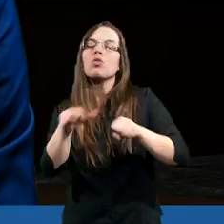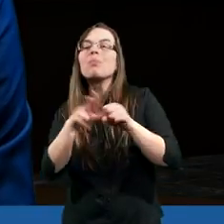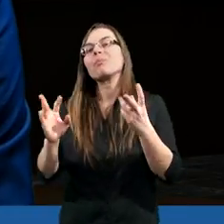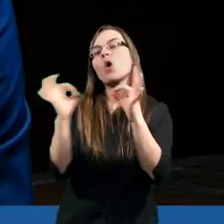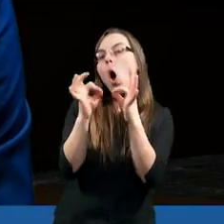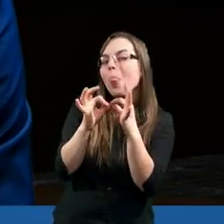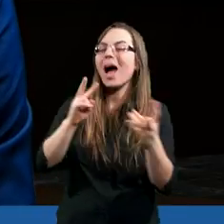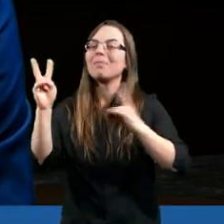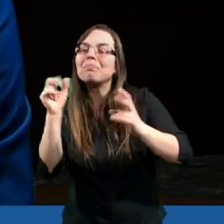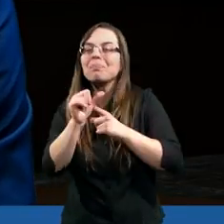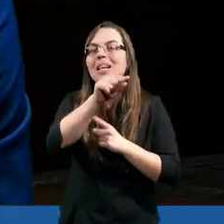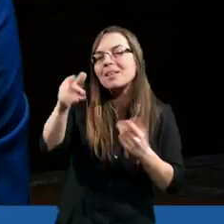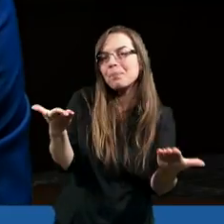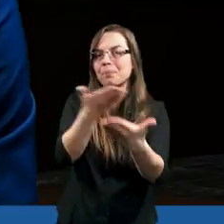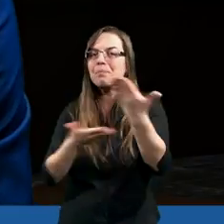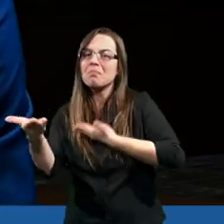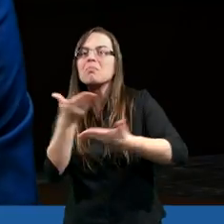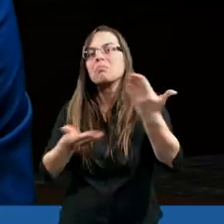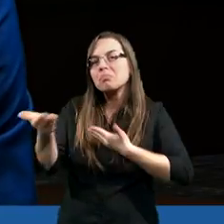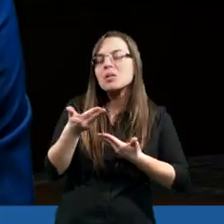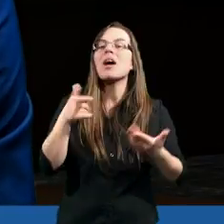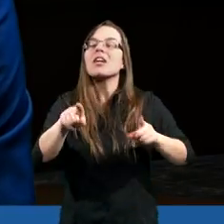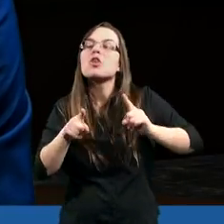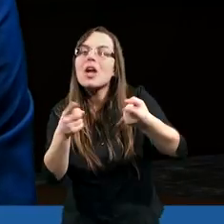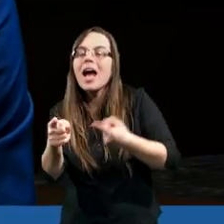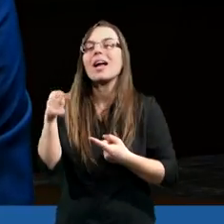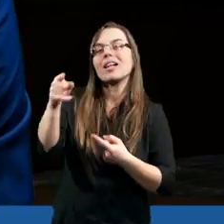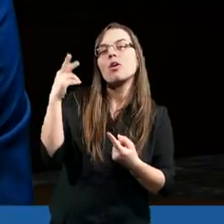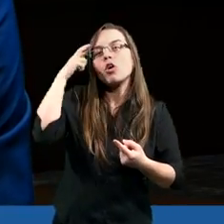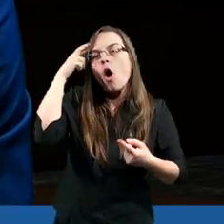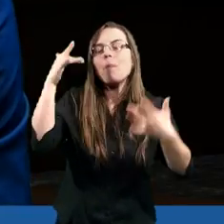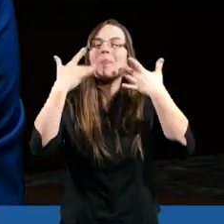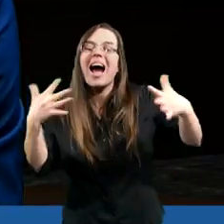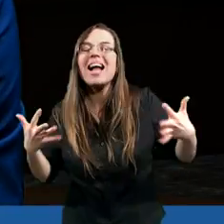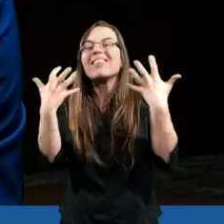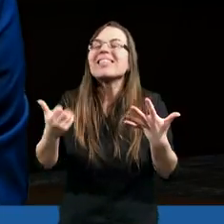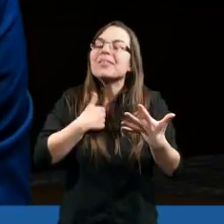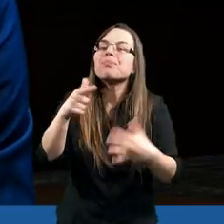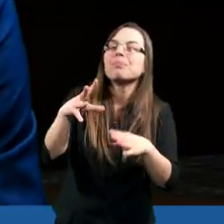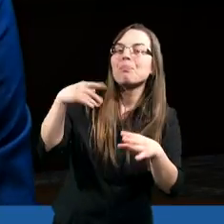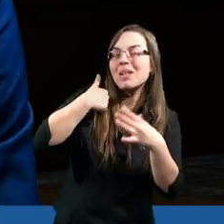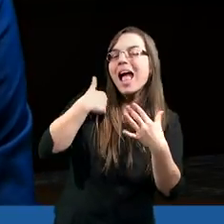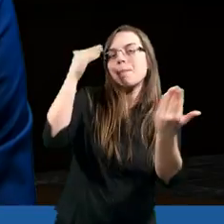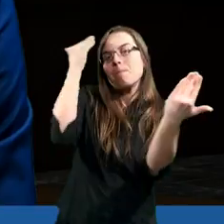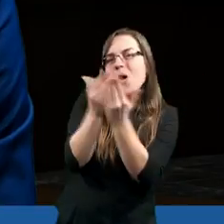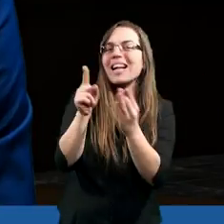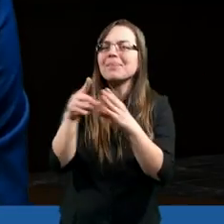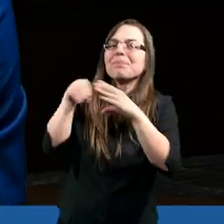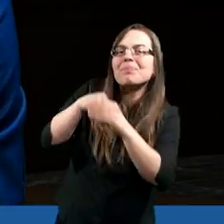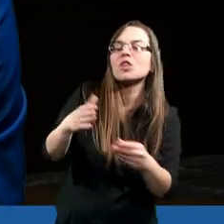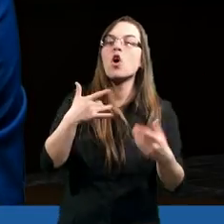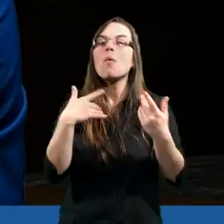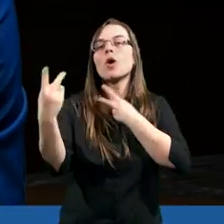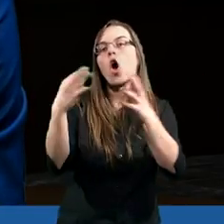relacje, z których naprawdę chcę poznać, jak oni żyją, co oni robią. I chcę, żeby oni również poznali mnie. Chcę